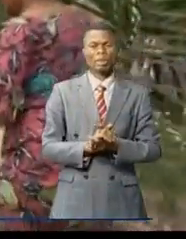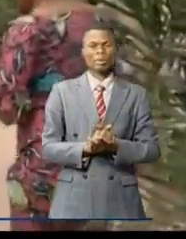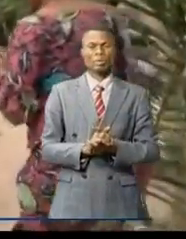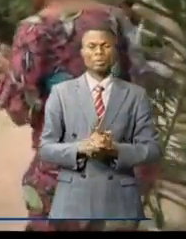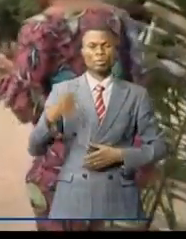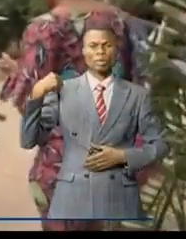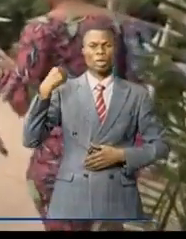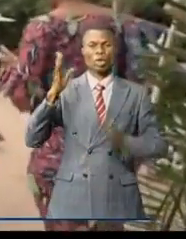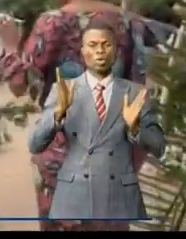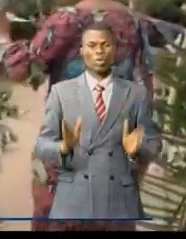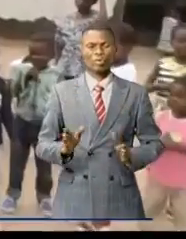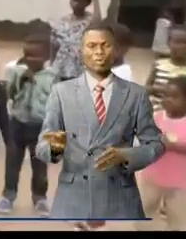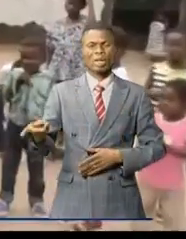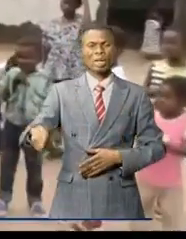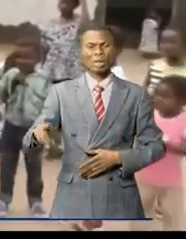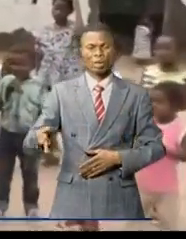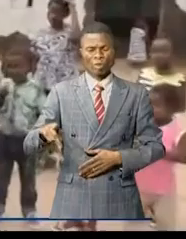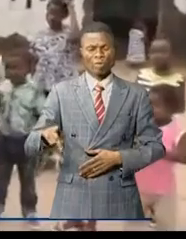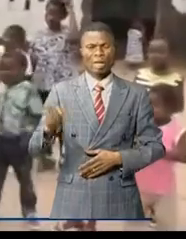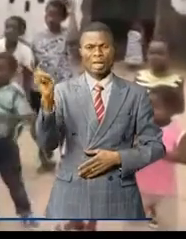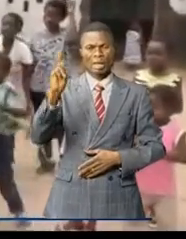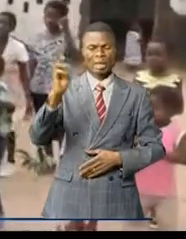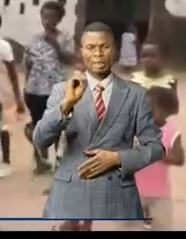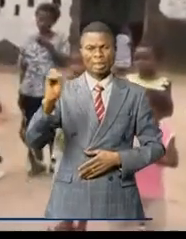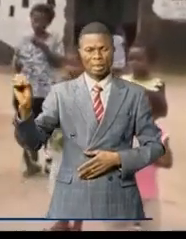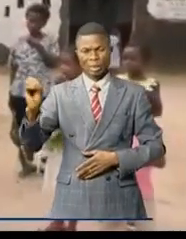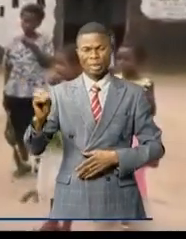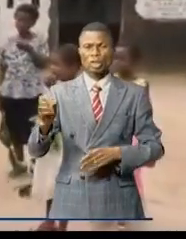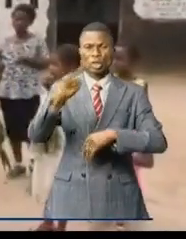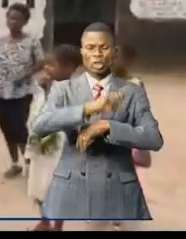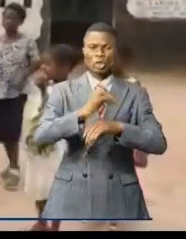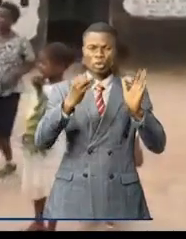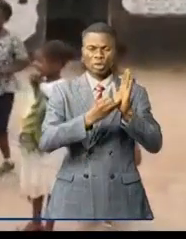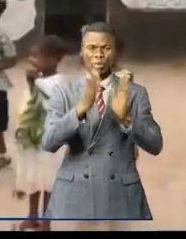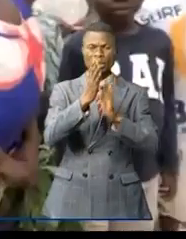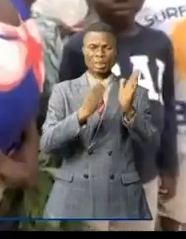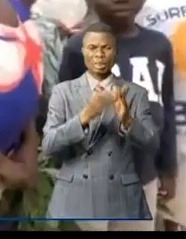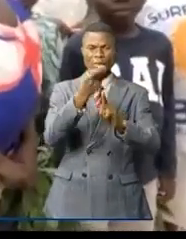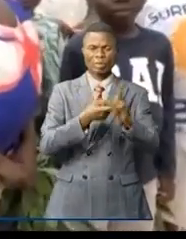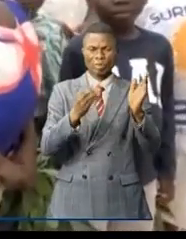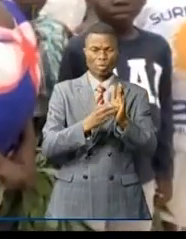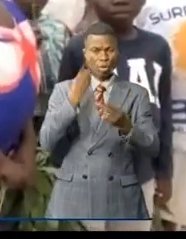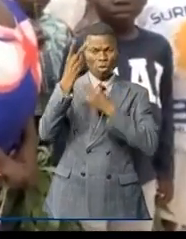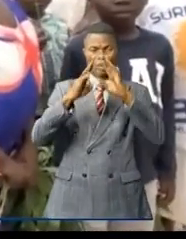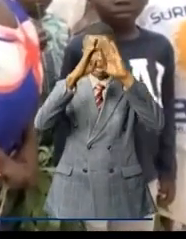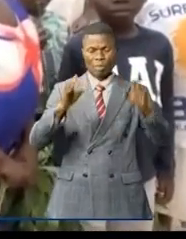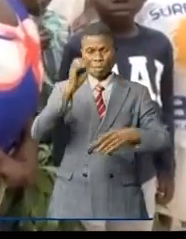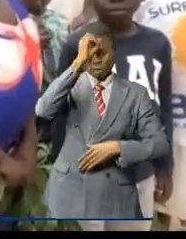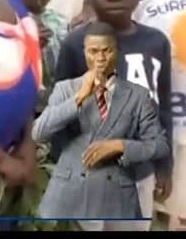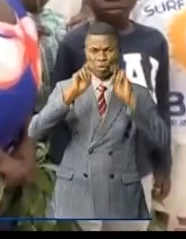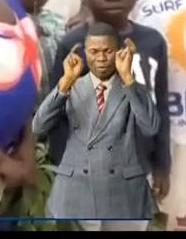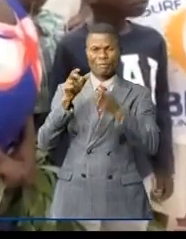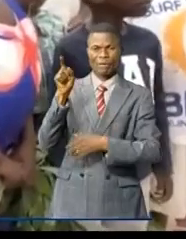gouverneure de la province du Kassaï oriental intérimaire, a consacré la journée du dimanche 19 septembre à la visite de quelques orphelinats de la ville